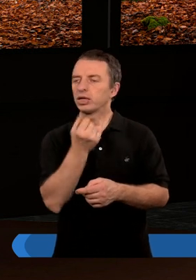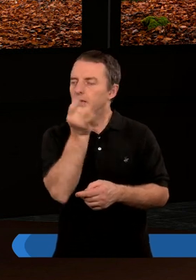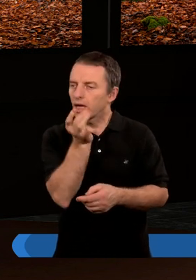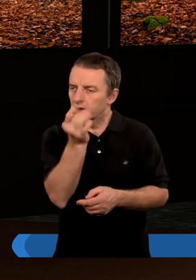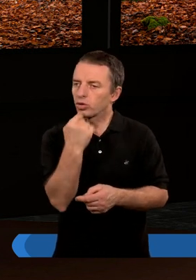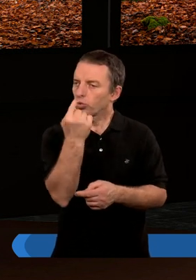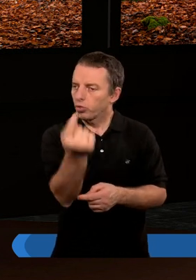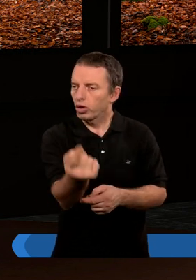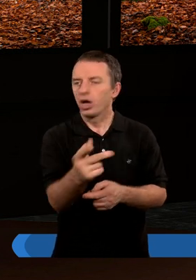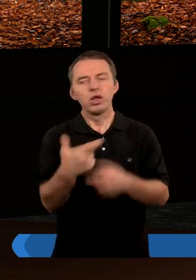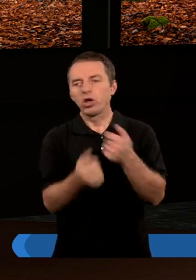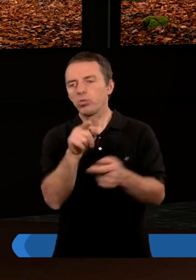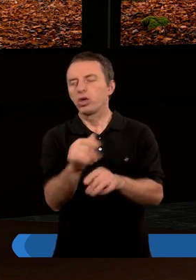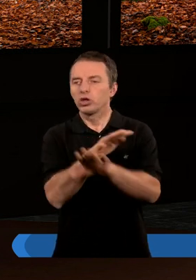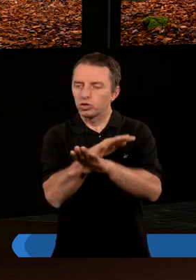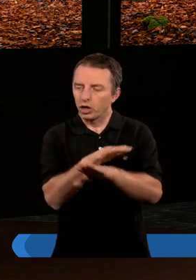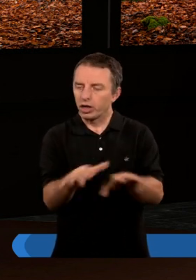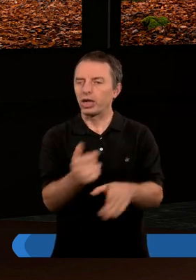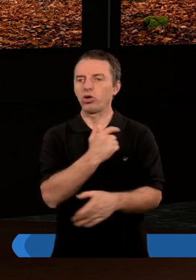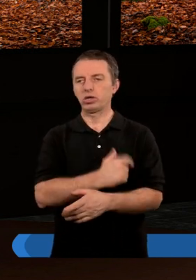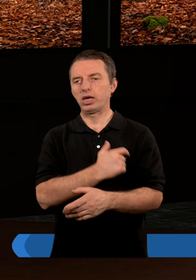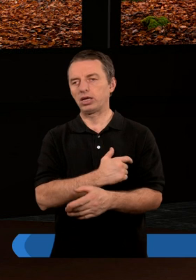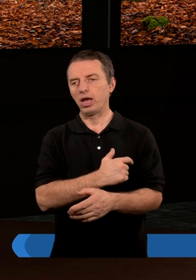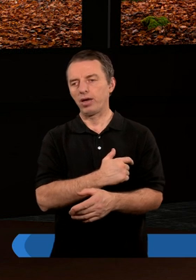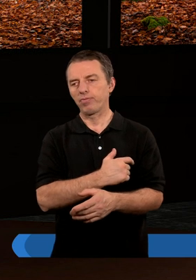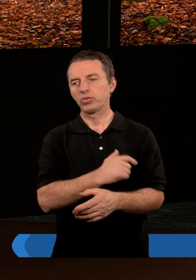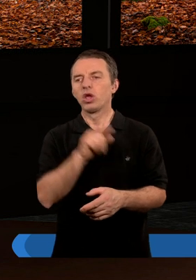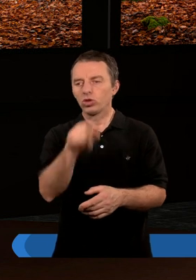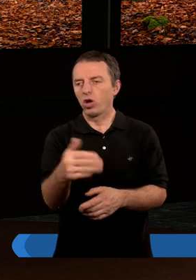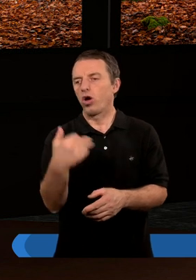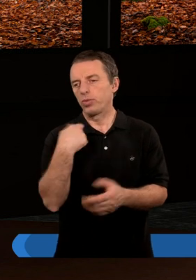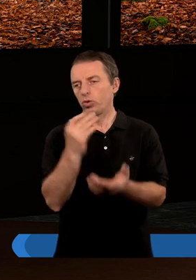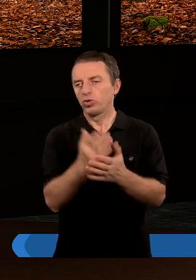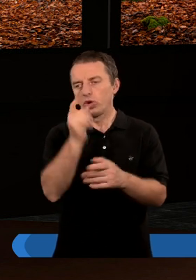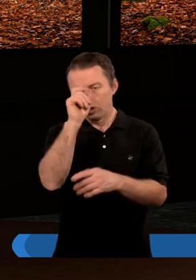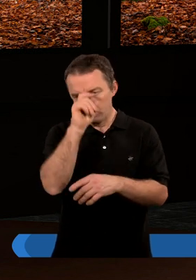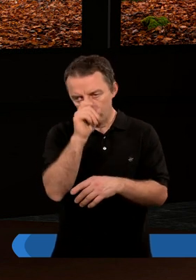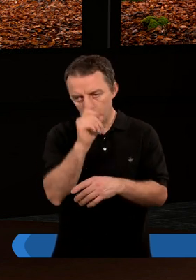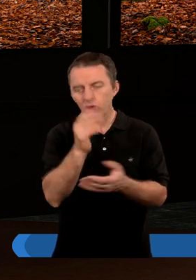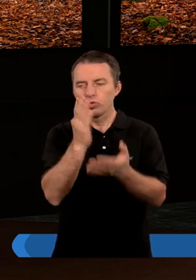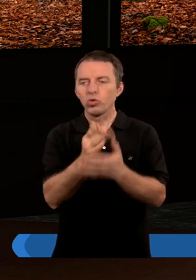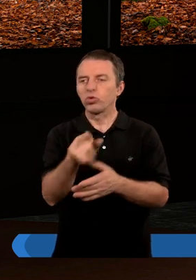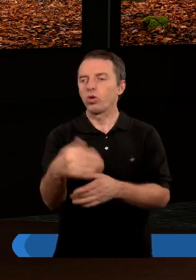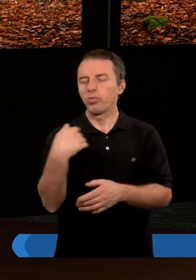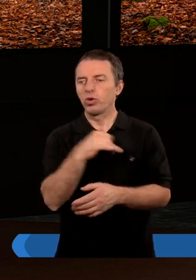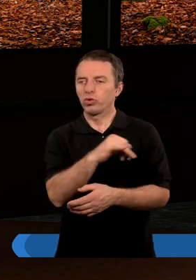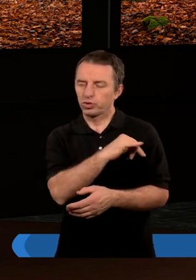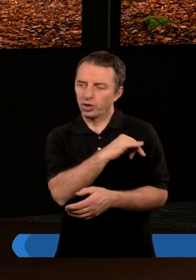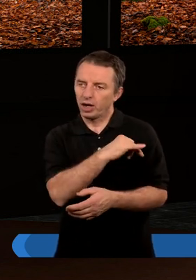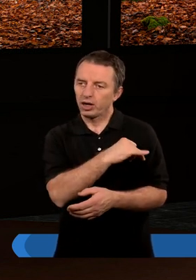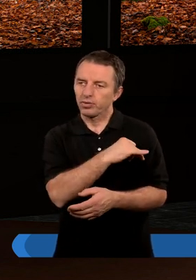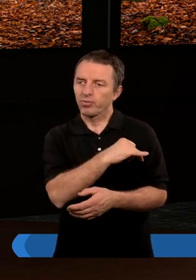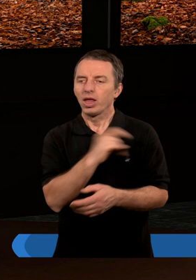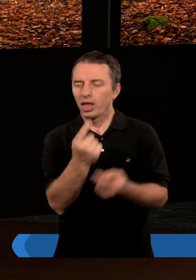zarzucił to, że nie robił tego ze szczerego serca. I to już było złe. Więc moim zdaniem to już był grzech, tak? Czyli